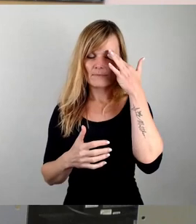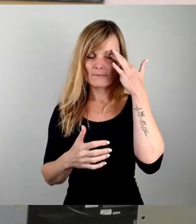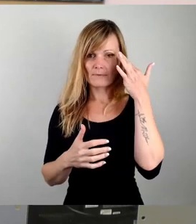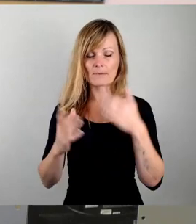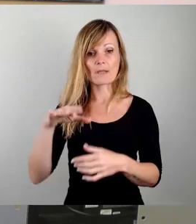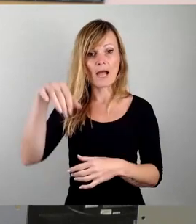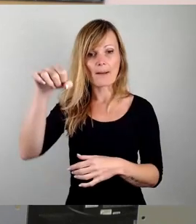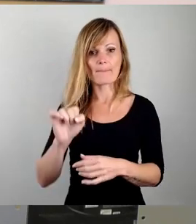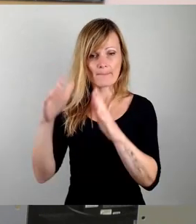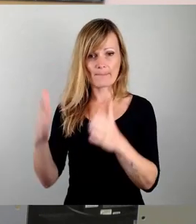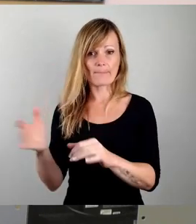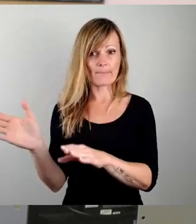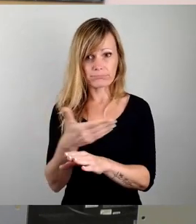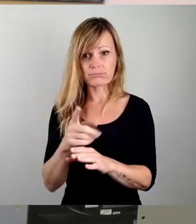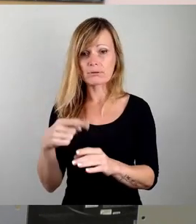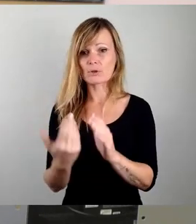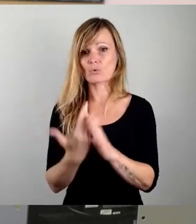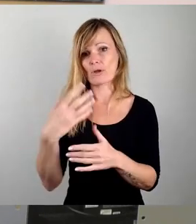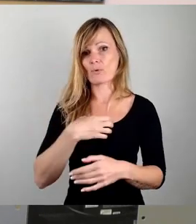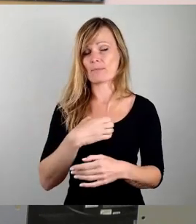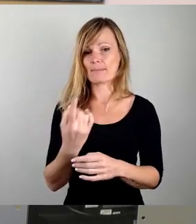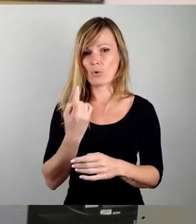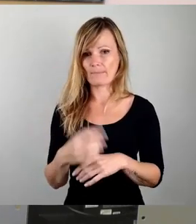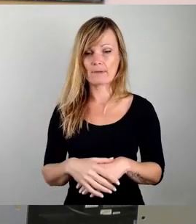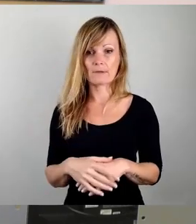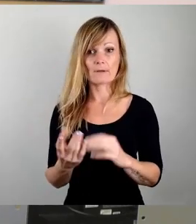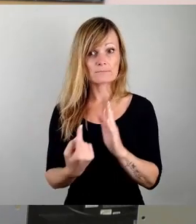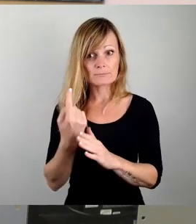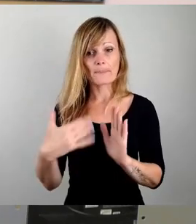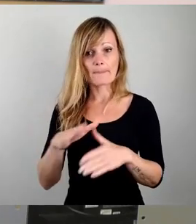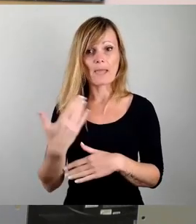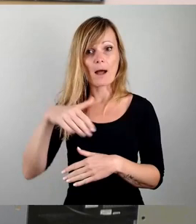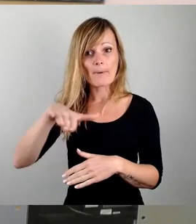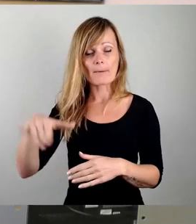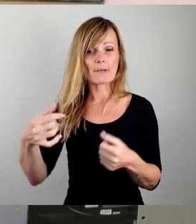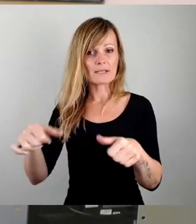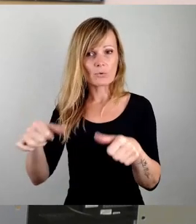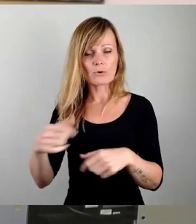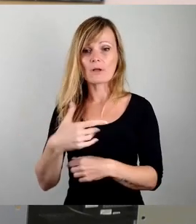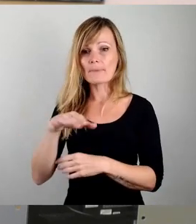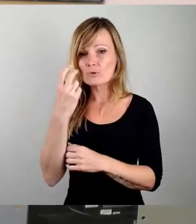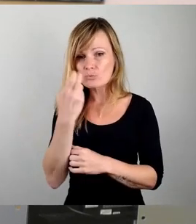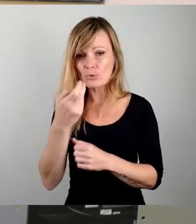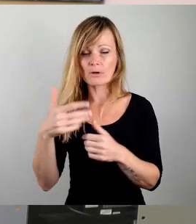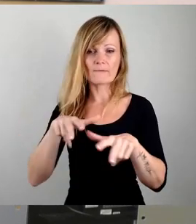sie neue Probleme. Erhöhter Parkplatzdruck, Parksuchverkehr und gegebenenfalls auch eine